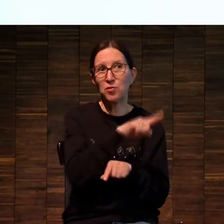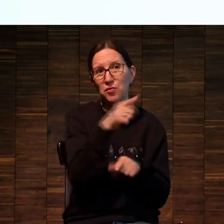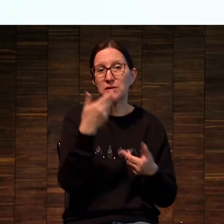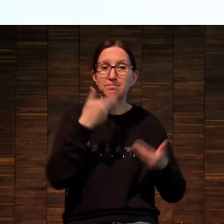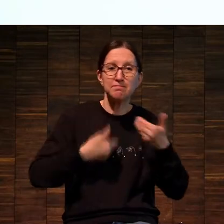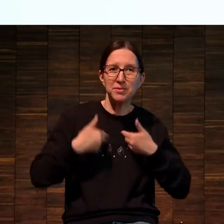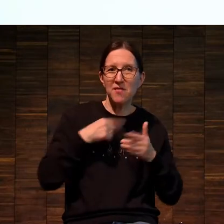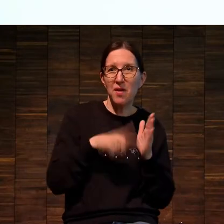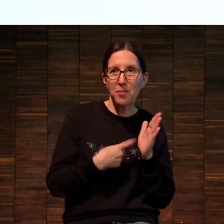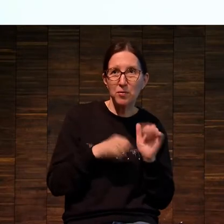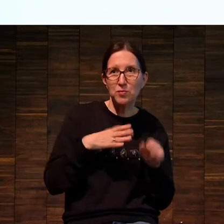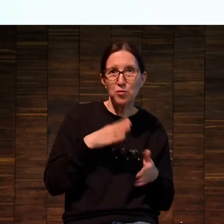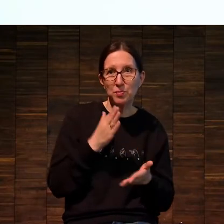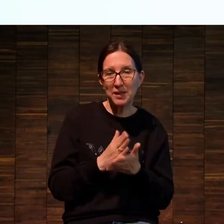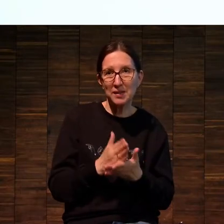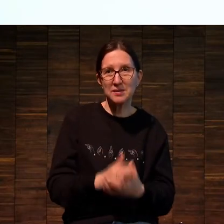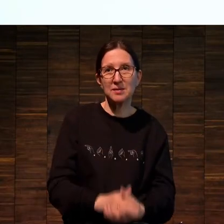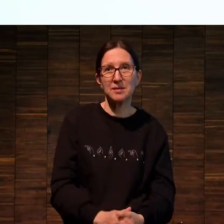задать какие-то вопросы.